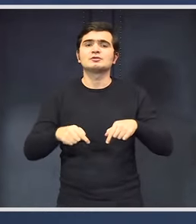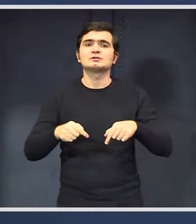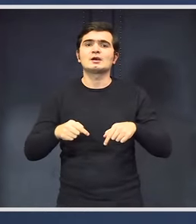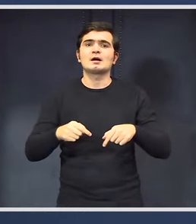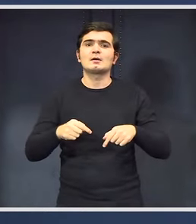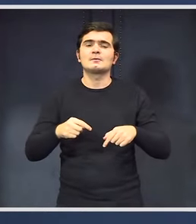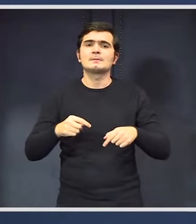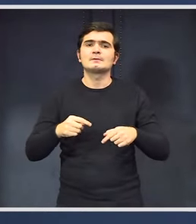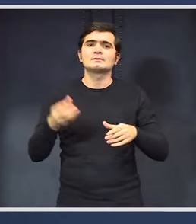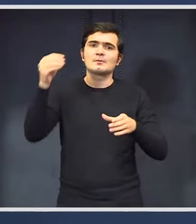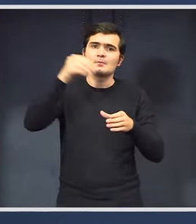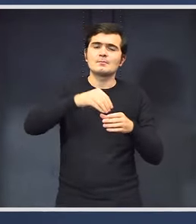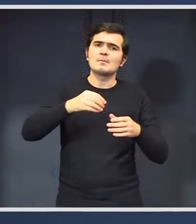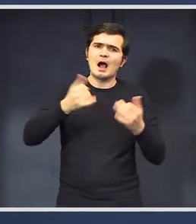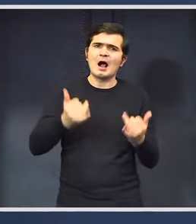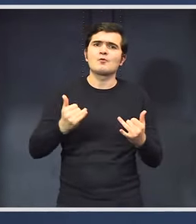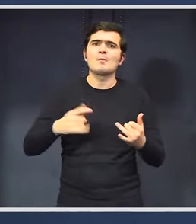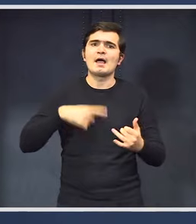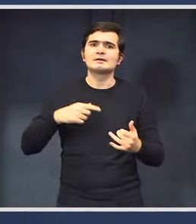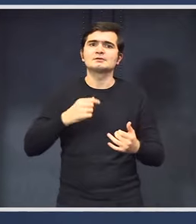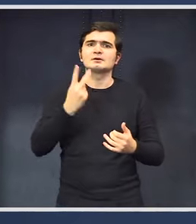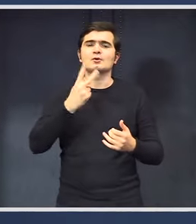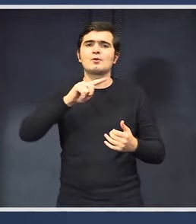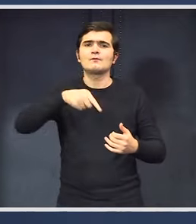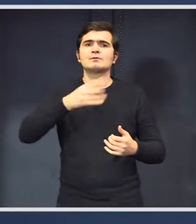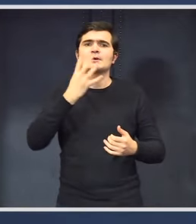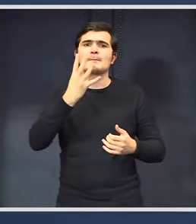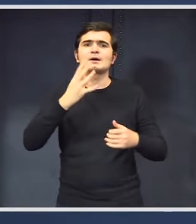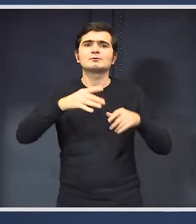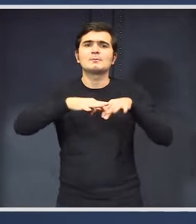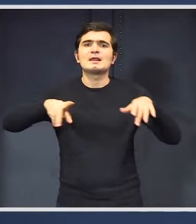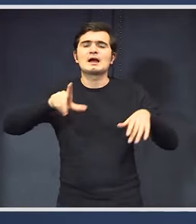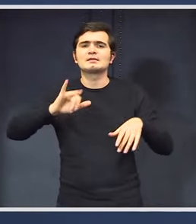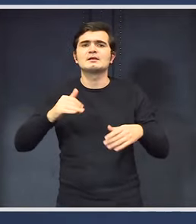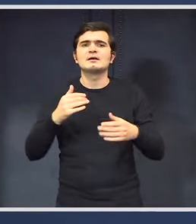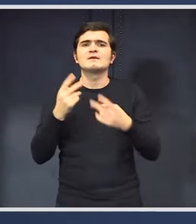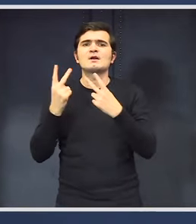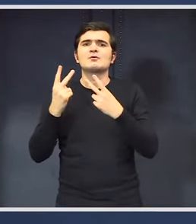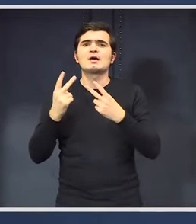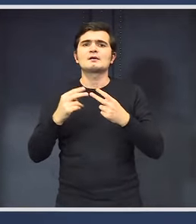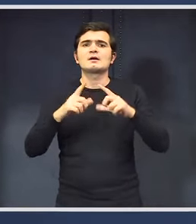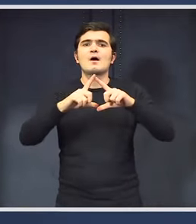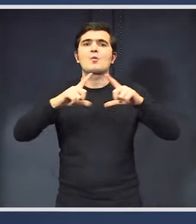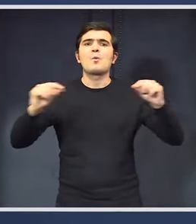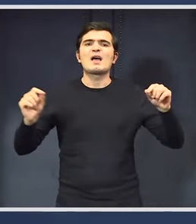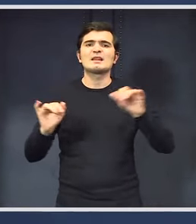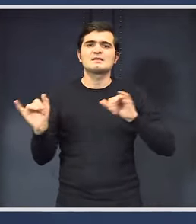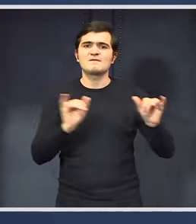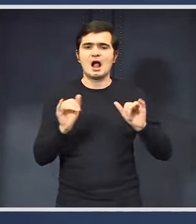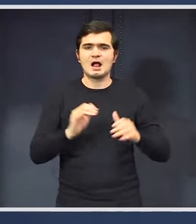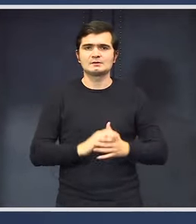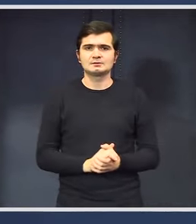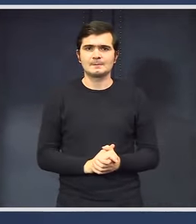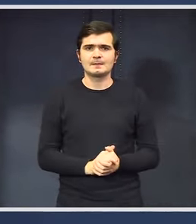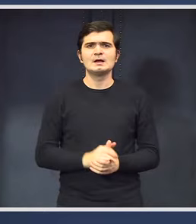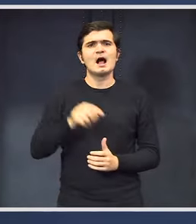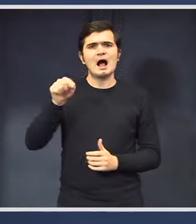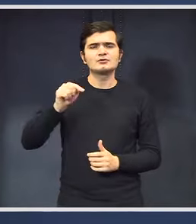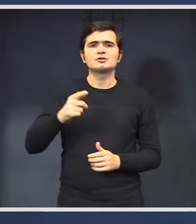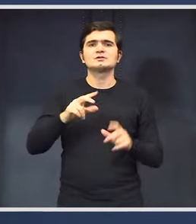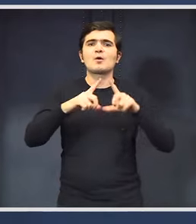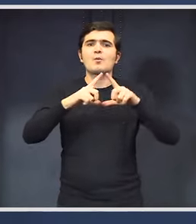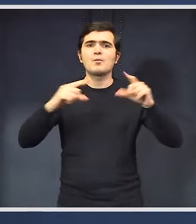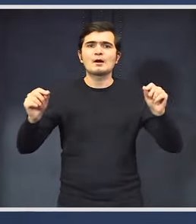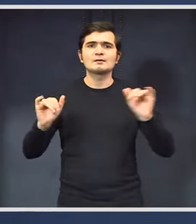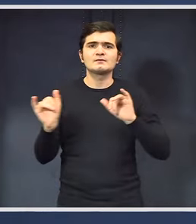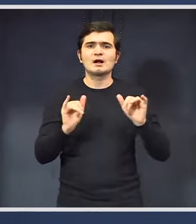circulație 2,4 miliarde de lei în valoare vouchere de vacanță. De aceea, vouchere de vacanță care ar fi trebuit să fie emise anul acesta